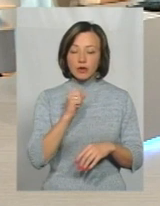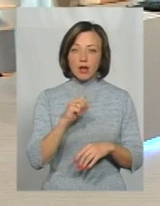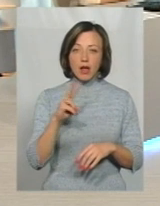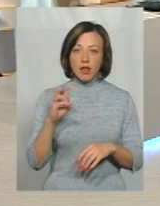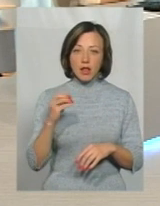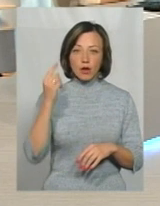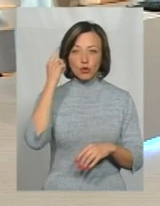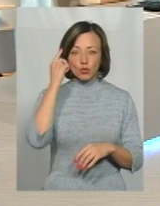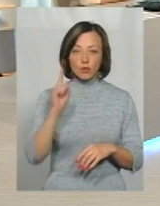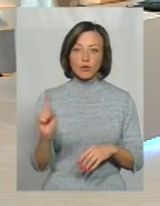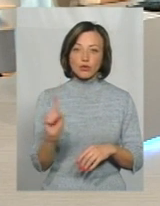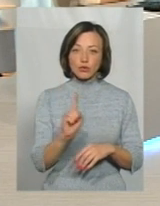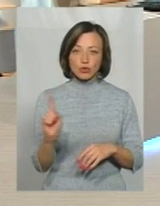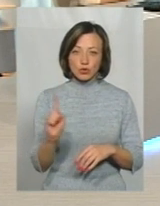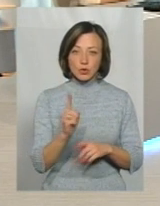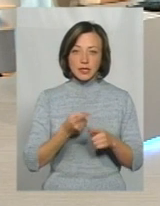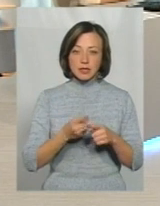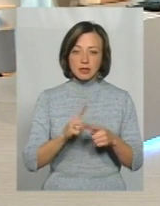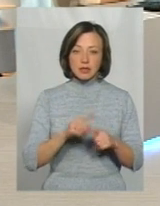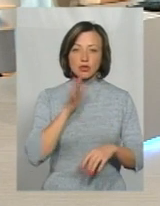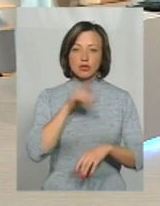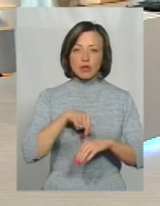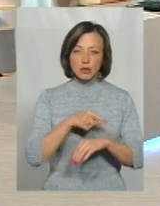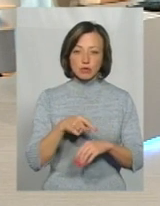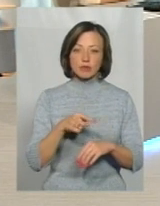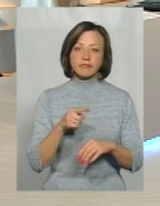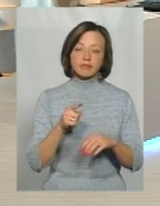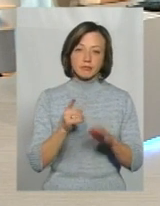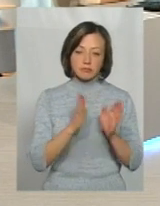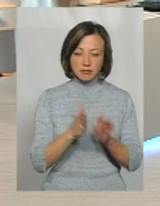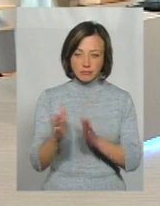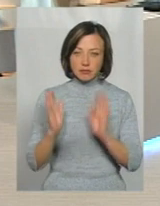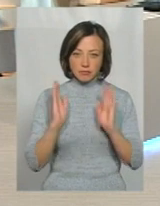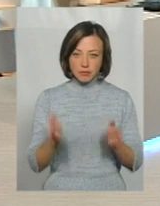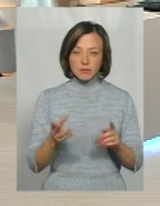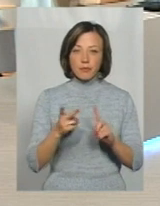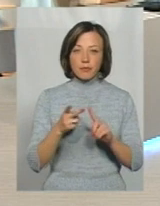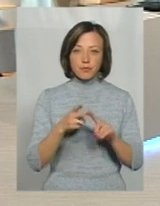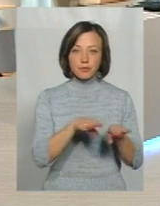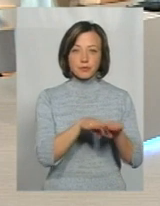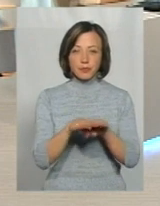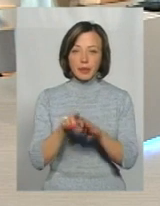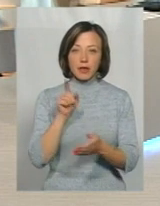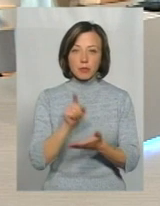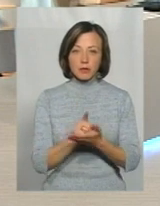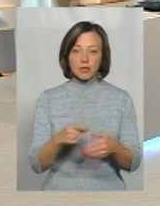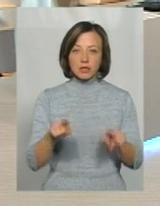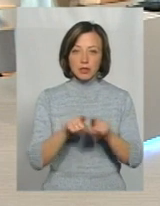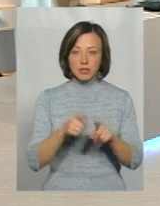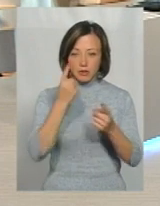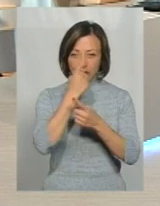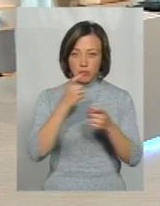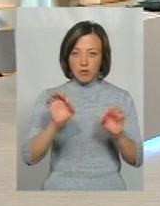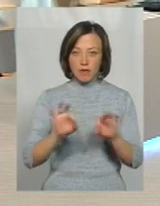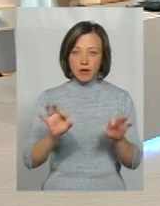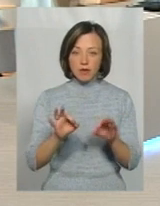Але я думаю, що це з часом все стане на свої місця, тому що вторинна ланка тоді повинна теж реформуватися,